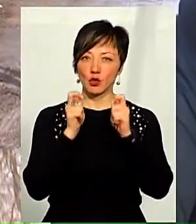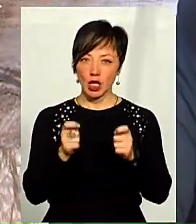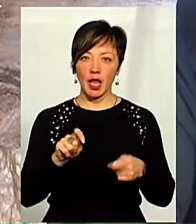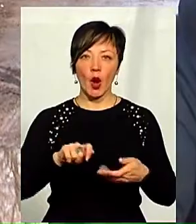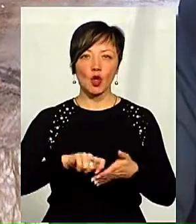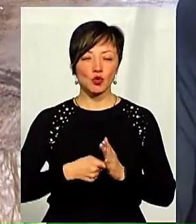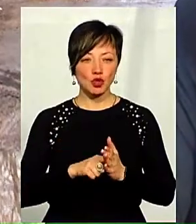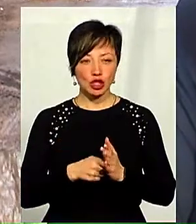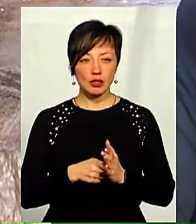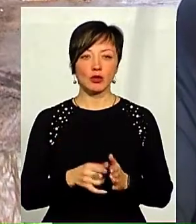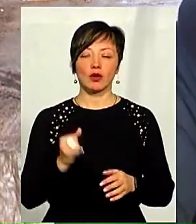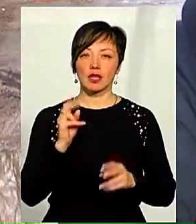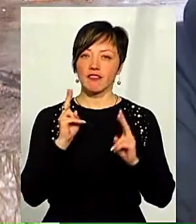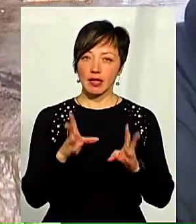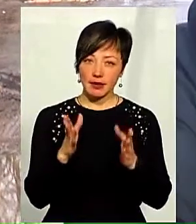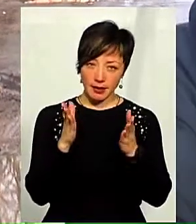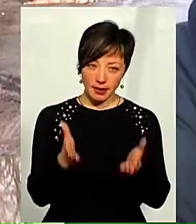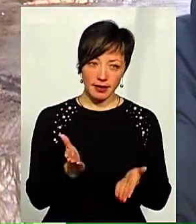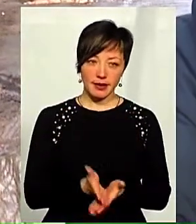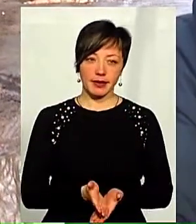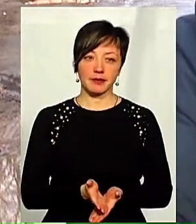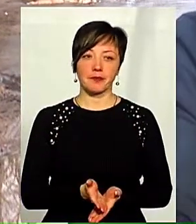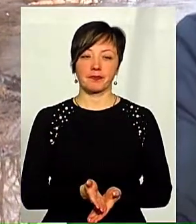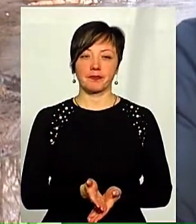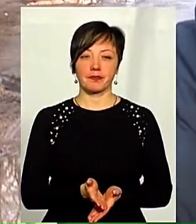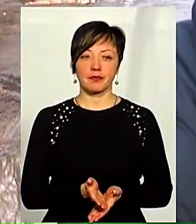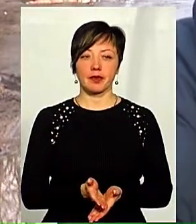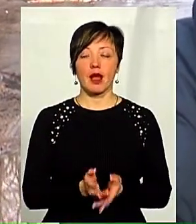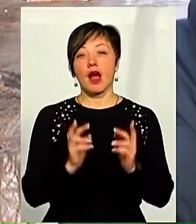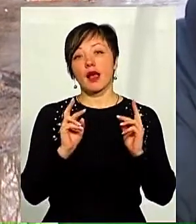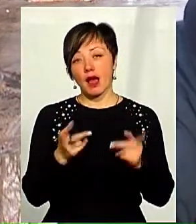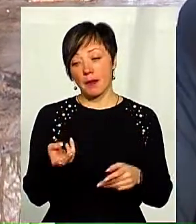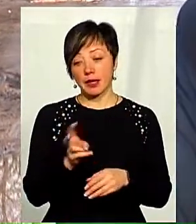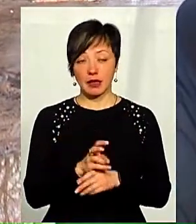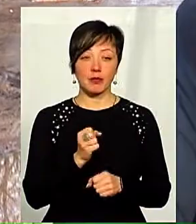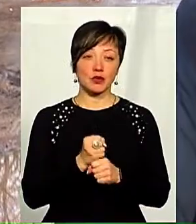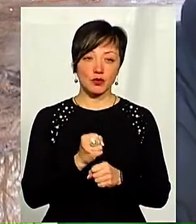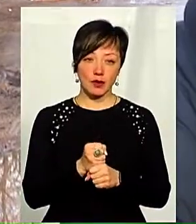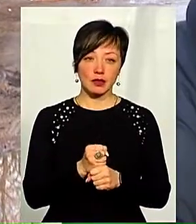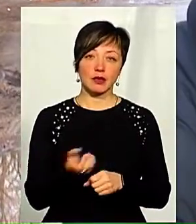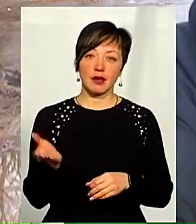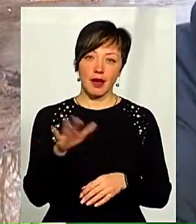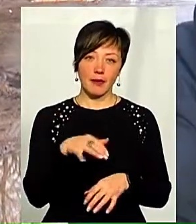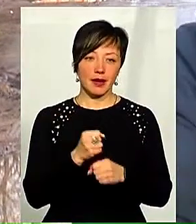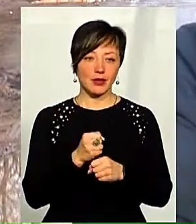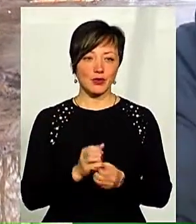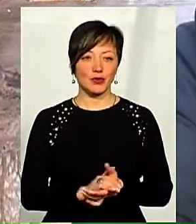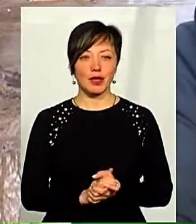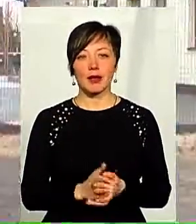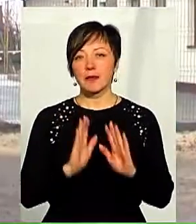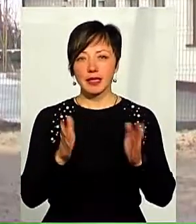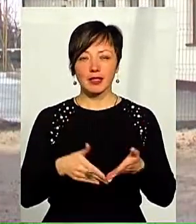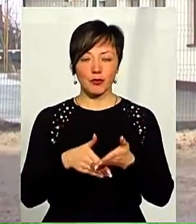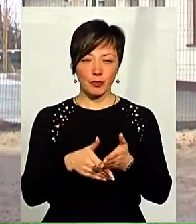ключі. У нас тут і квартира для неї є. А як прийде вона працювати, хай працює. Ми тільки